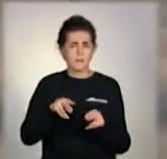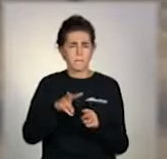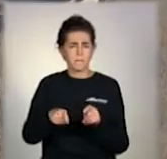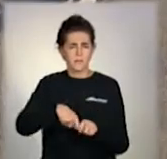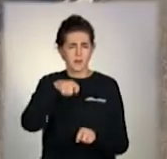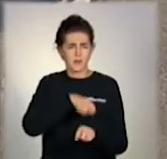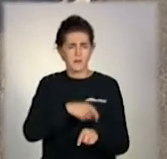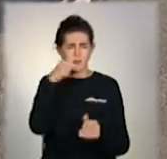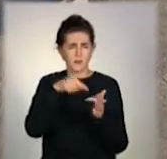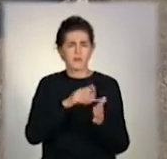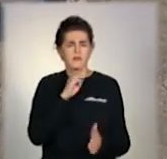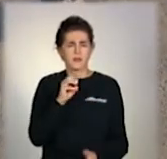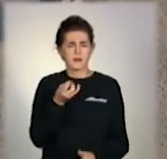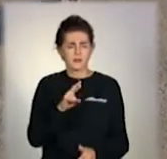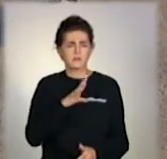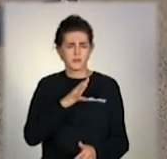була в одній з машин.